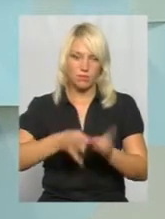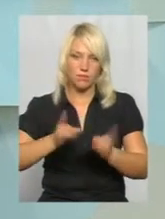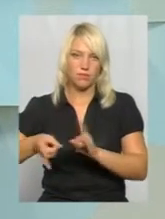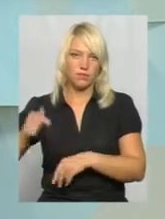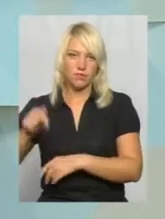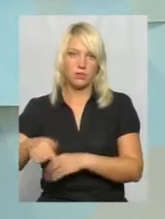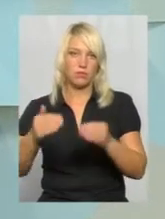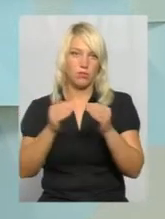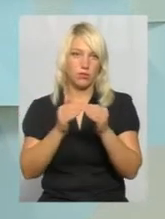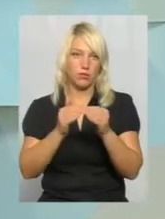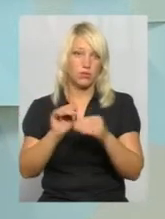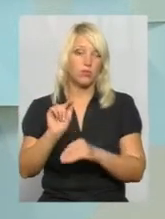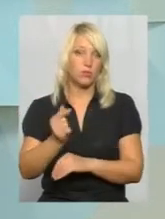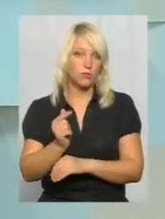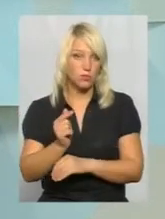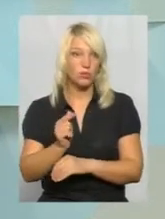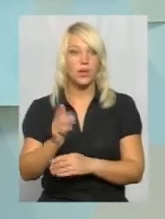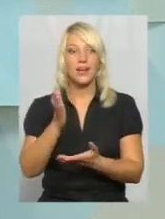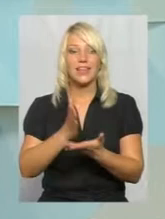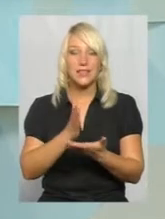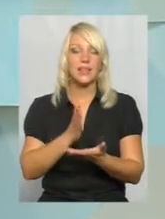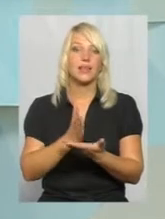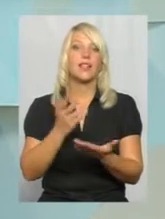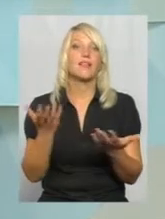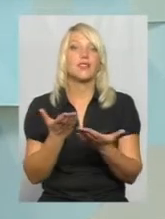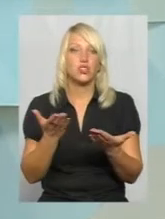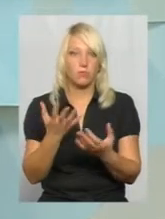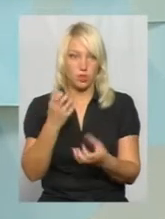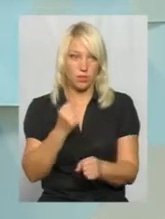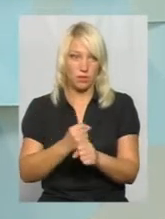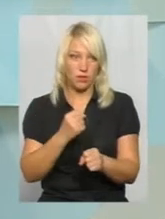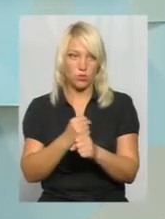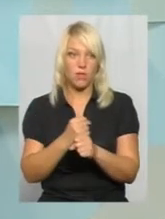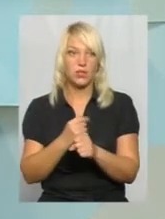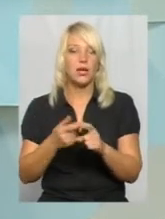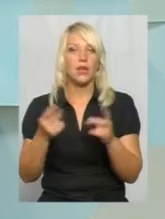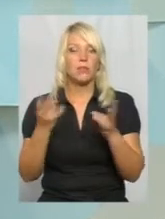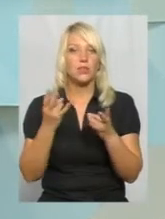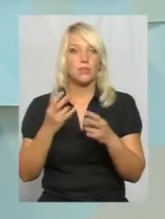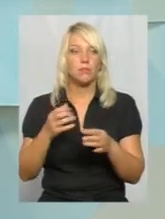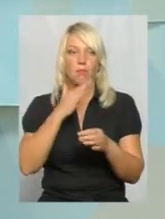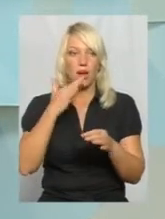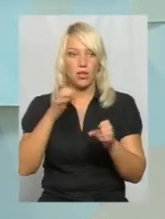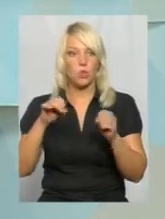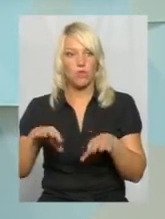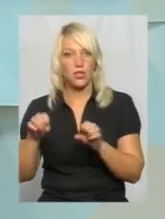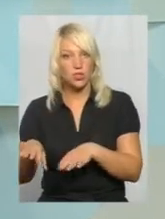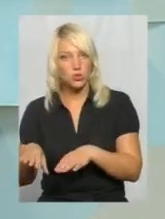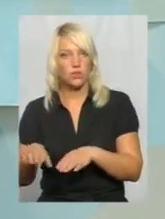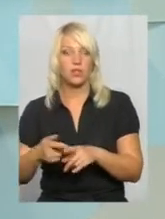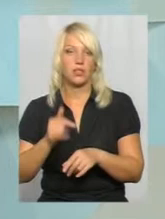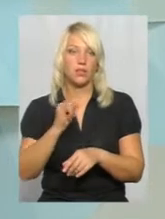цього будинку. Тому є над чим працювати. Тут необхідно багато вирішувати питань. Але